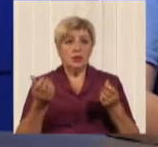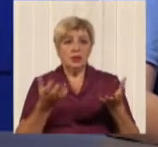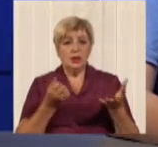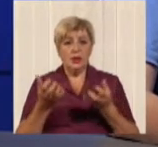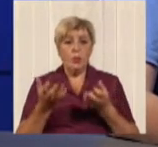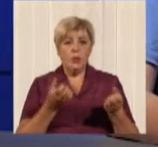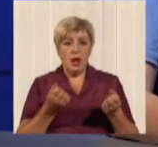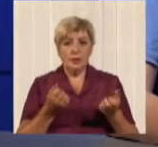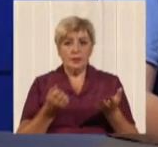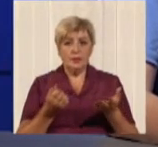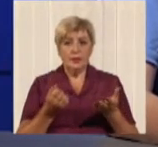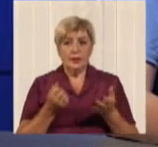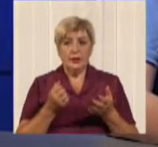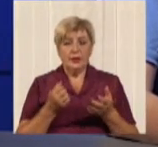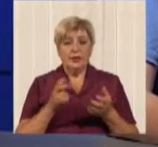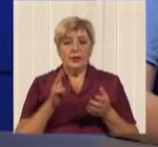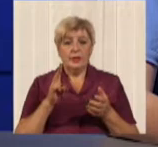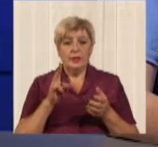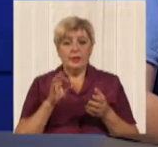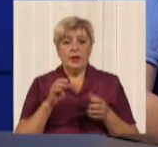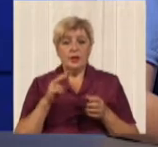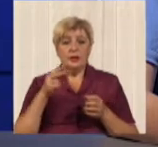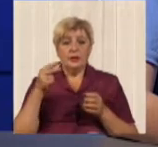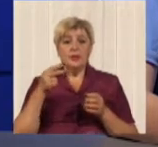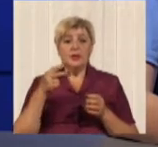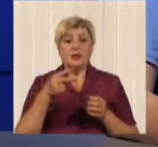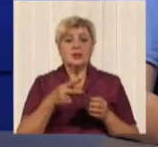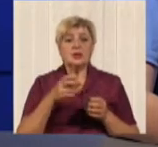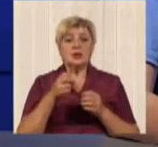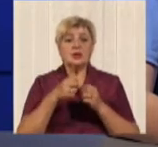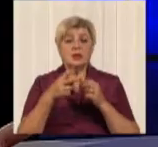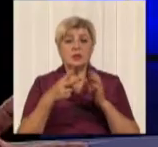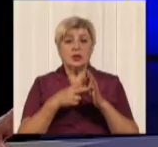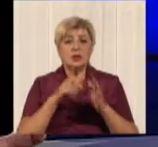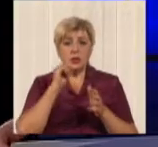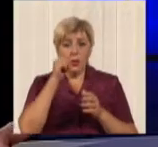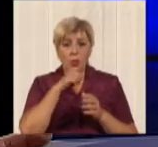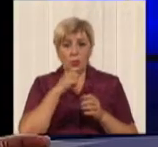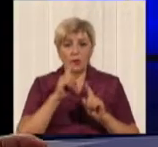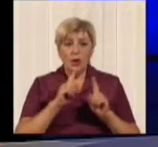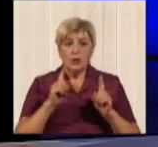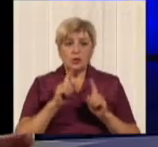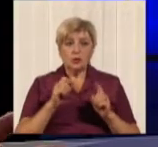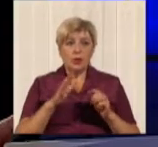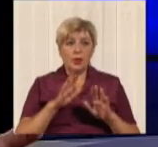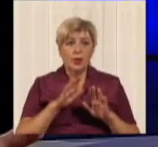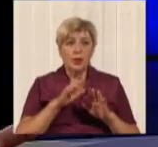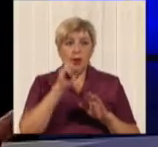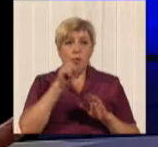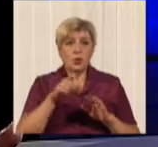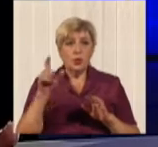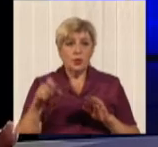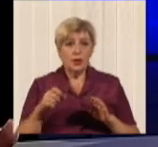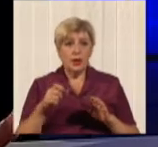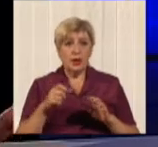порядка 100-150 млн гривень. Але на 2017 році, для того, щоб не травмувати, скажімо так, кошелек гаражан, так як піднімалися